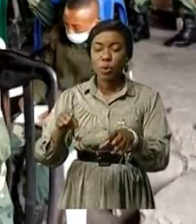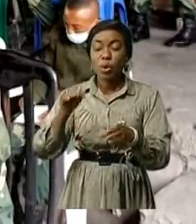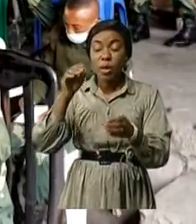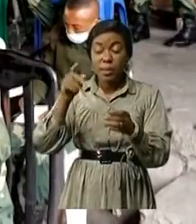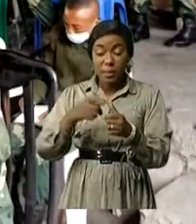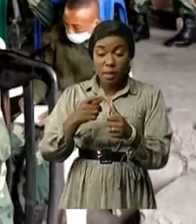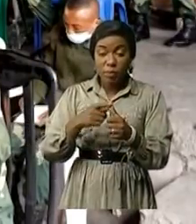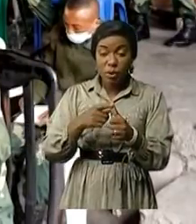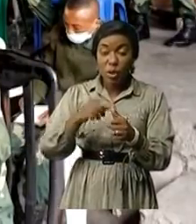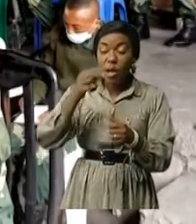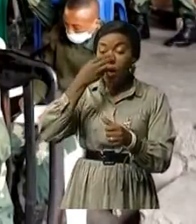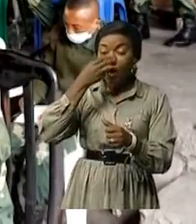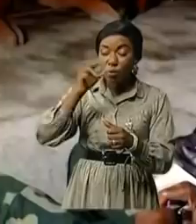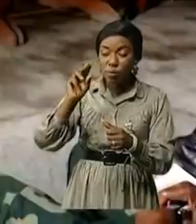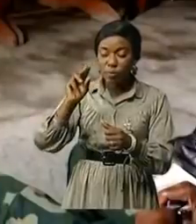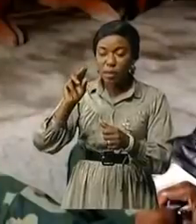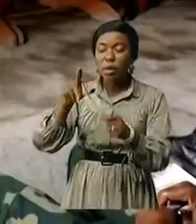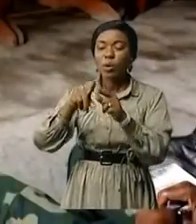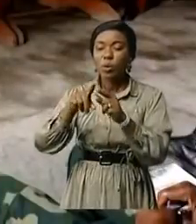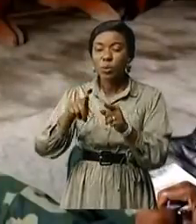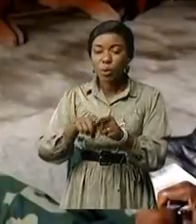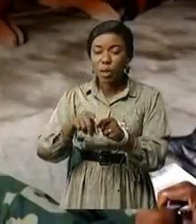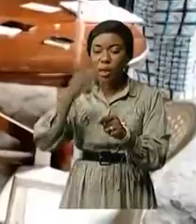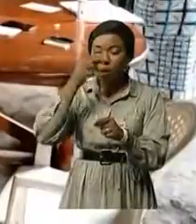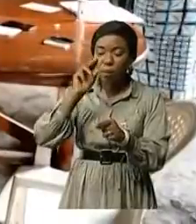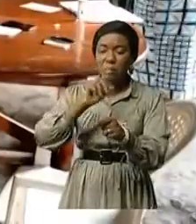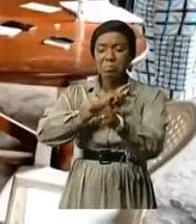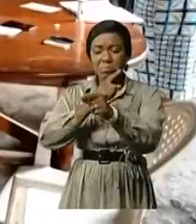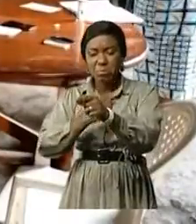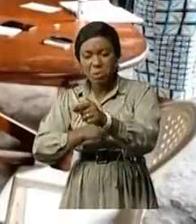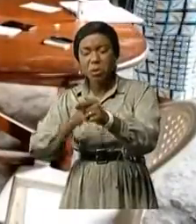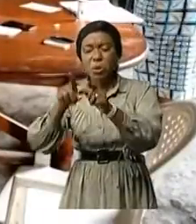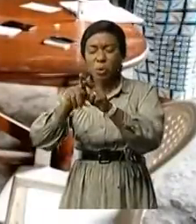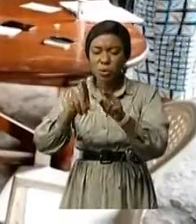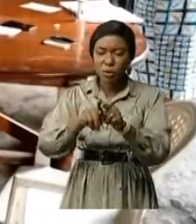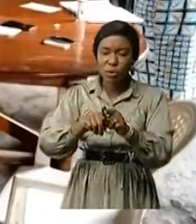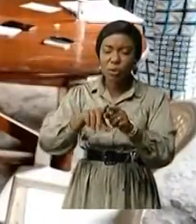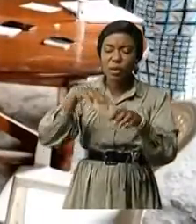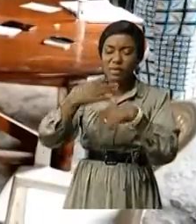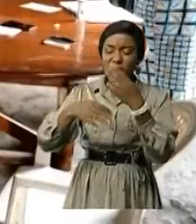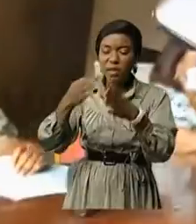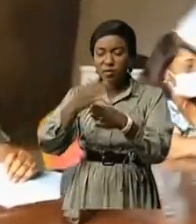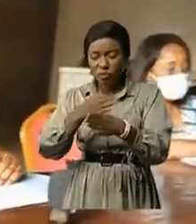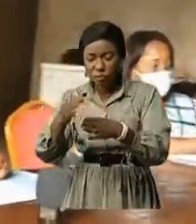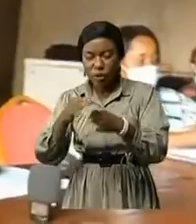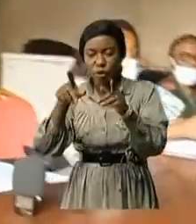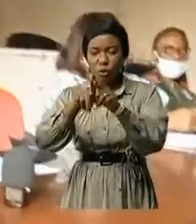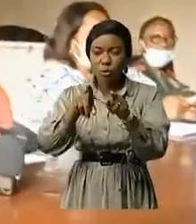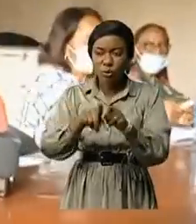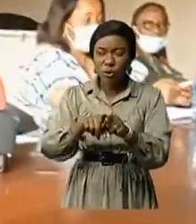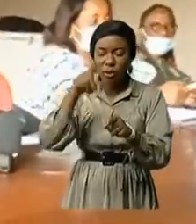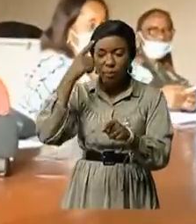45 officiers ont été amenés à lutter contre les violences sexuelles basées sur le genre et à privilégier la